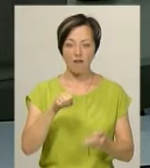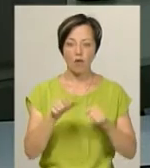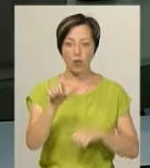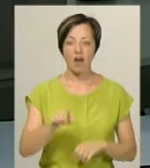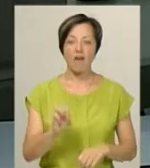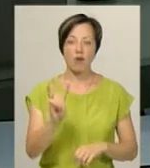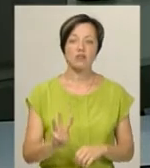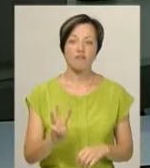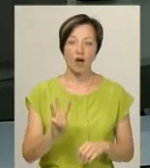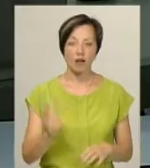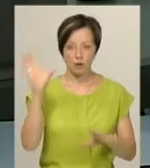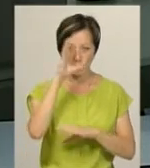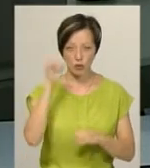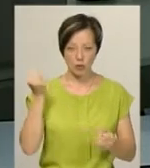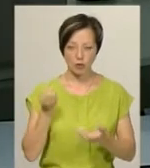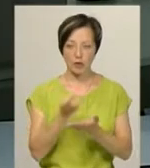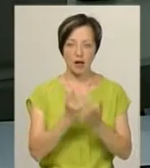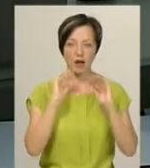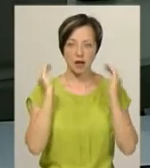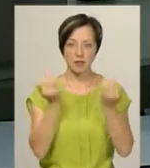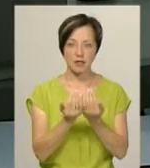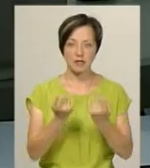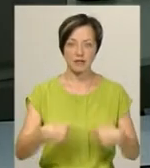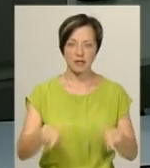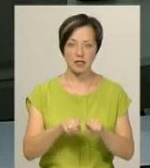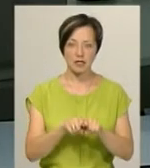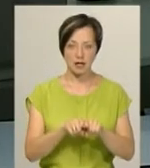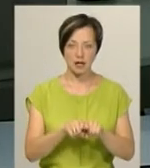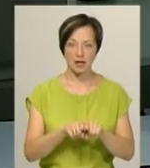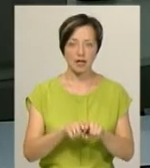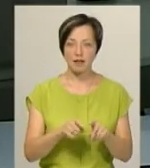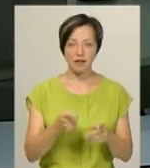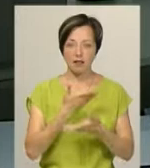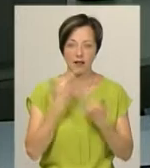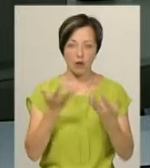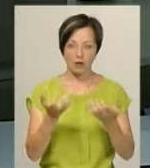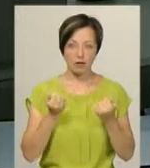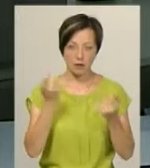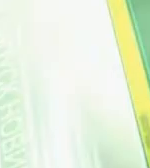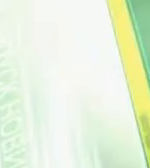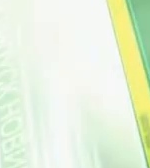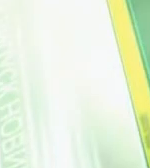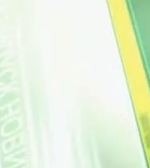«Вольцвагена», якого вночі доправили в реанімаційне відділення лікарні, але інформації не отримали.